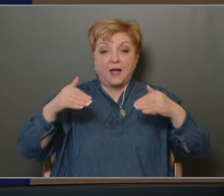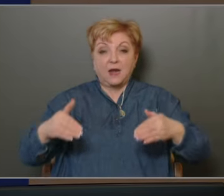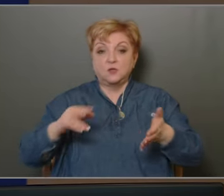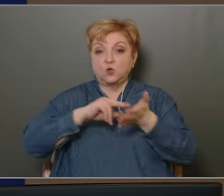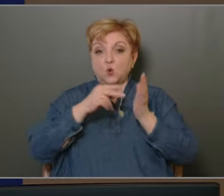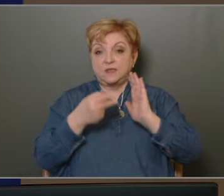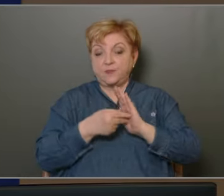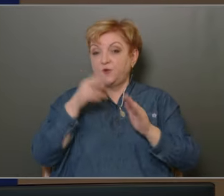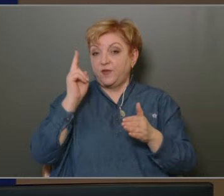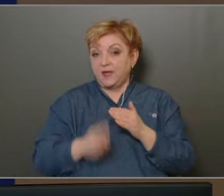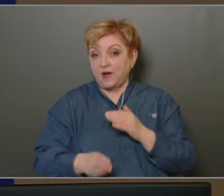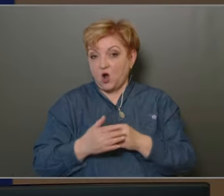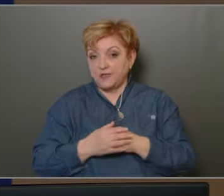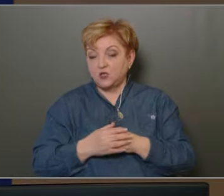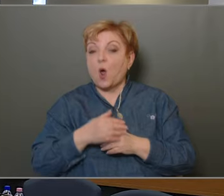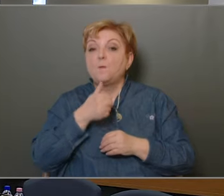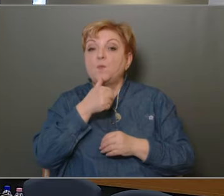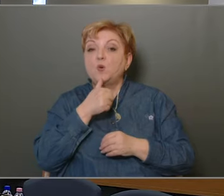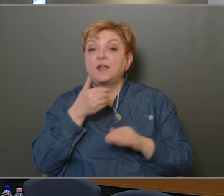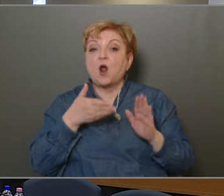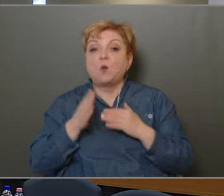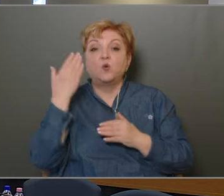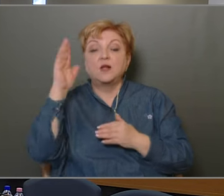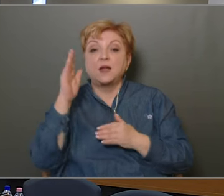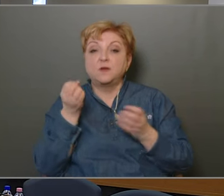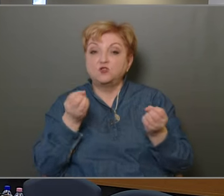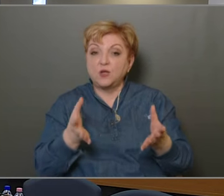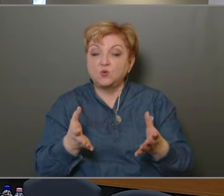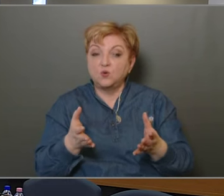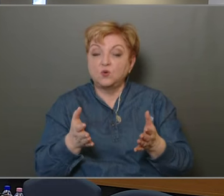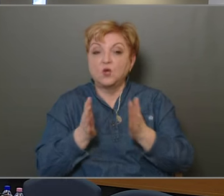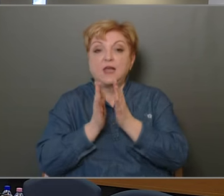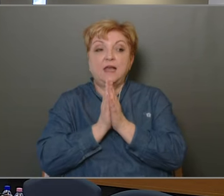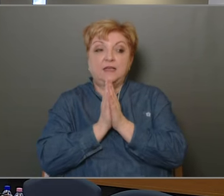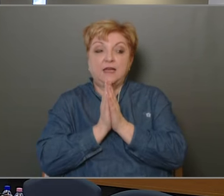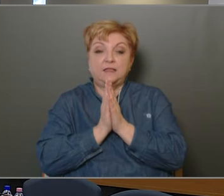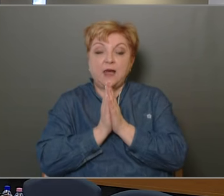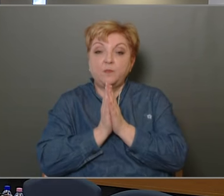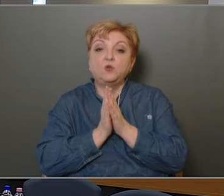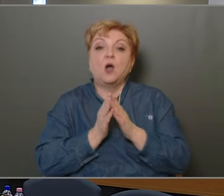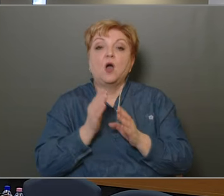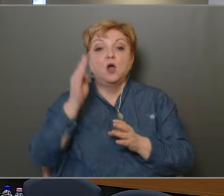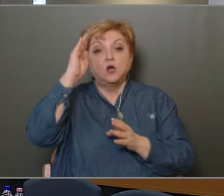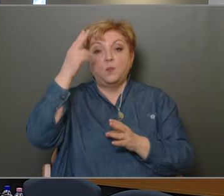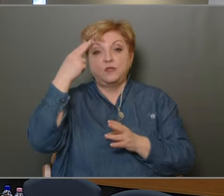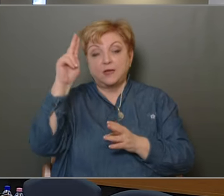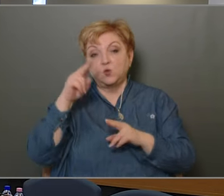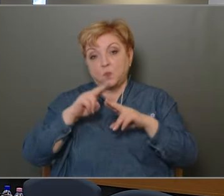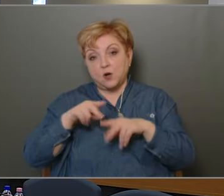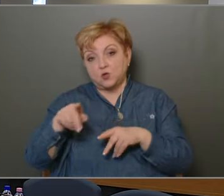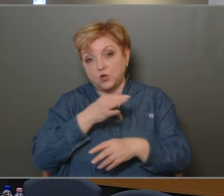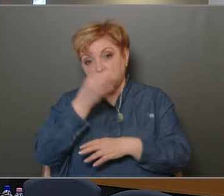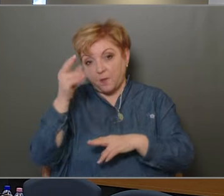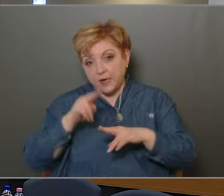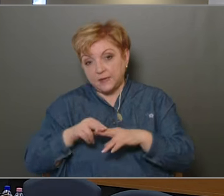végreállításáról Pukner alpolgármester úr az előterjesztő Kértem azt, hogy a kapitány úr maradjon itt ennél a napi rendnél,